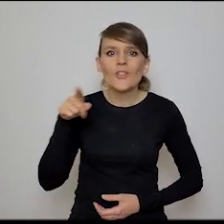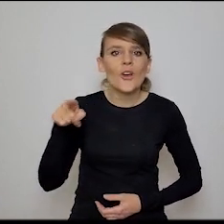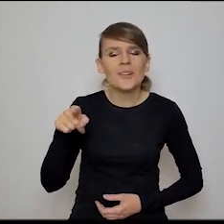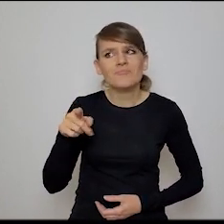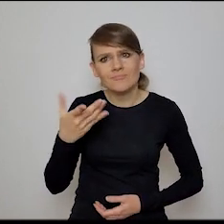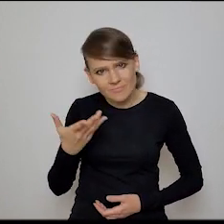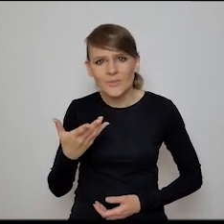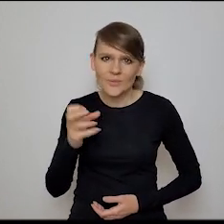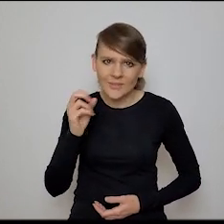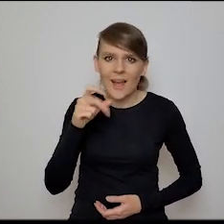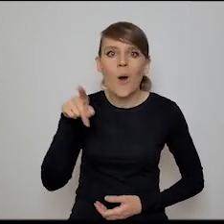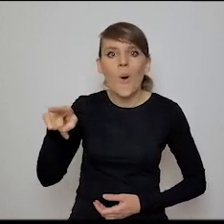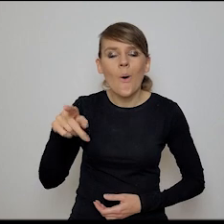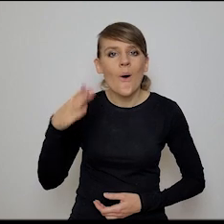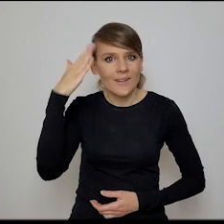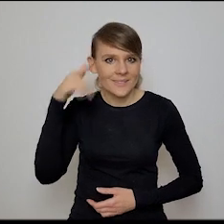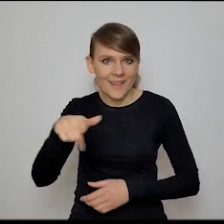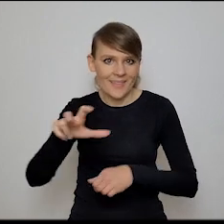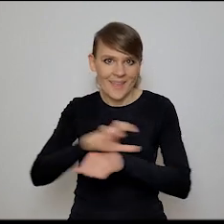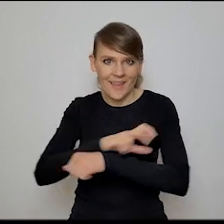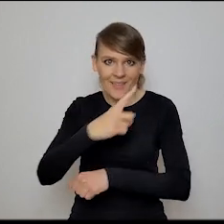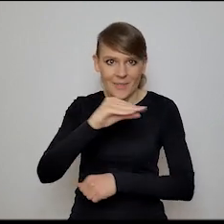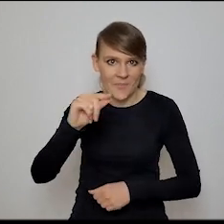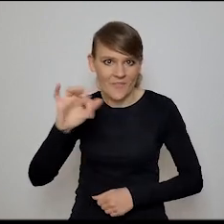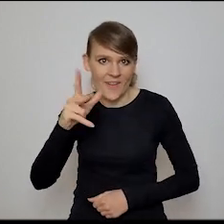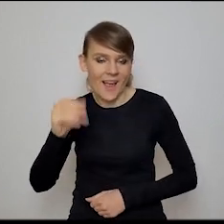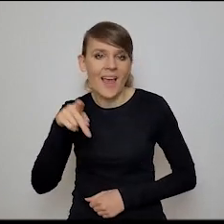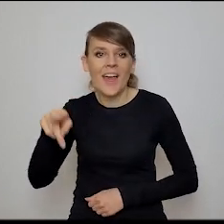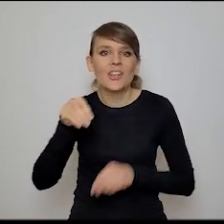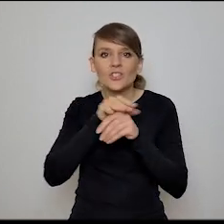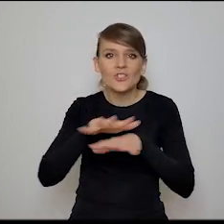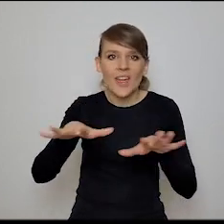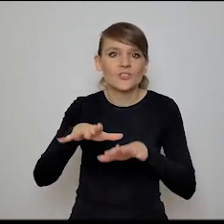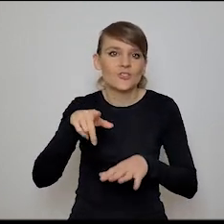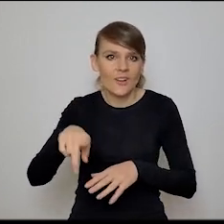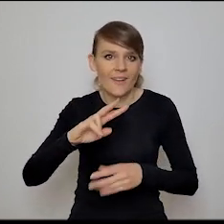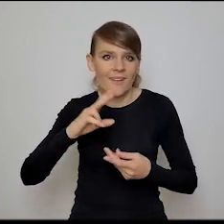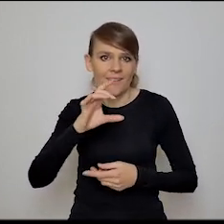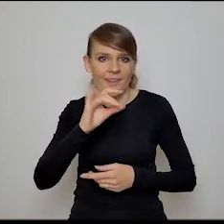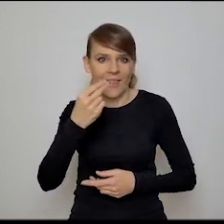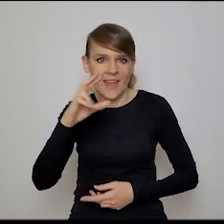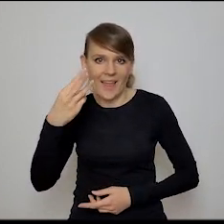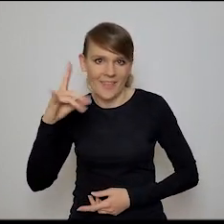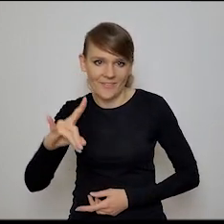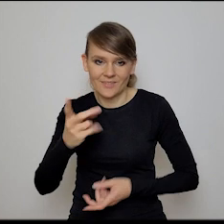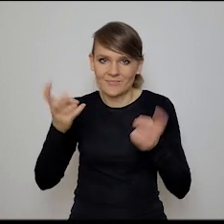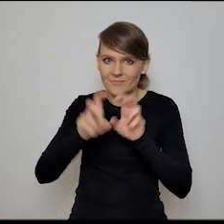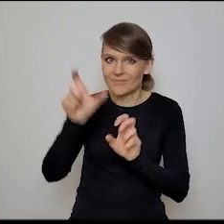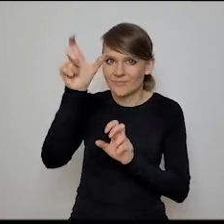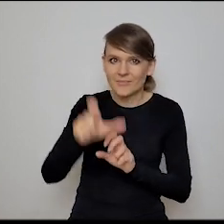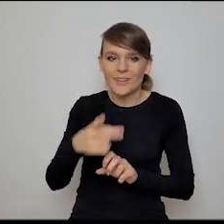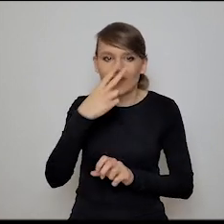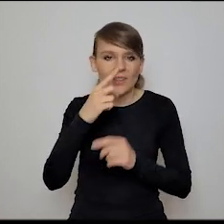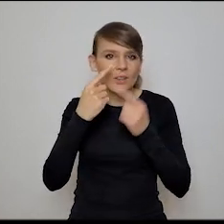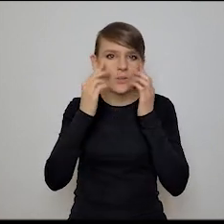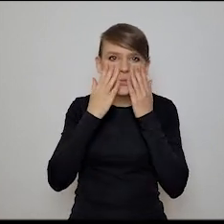celowne, ale w tym sensie, jest na technologii deepfake'ów, czyli na sieciach generatywnych wytworzona taka właśnie, widzisz, postać, pory skórne,